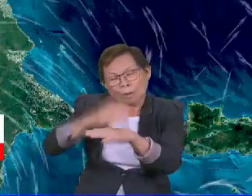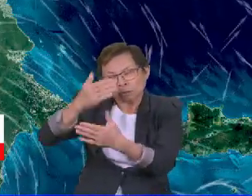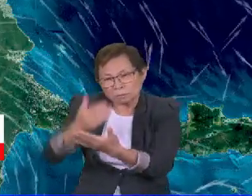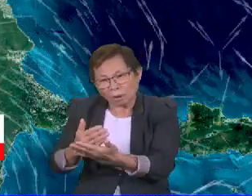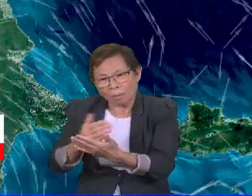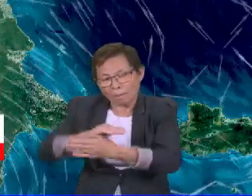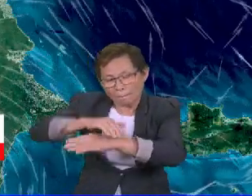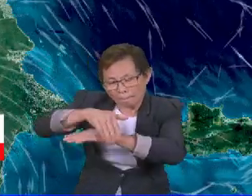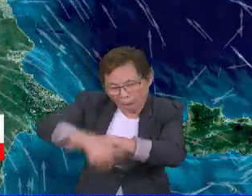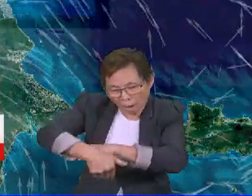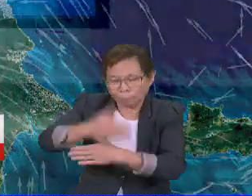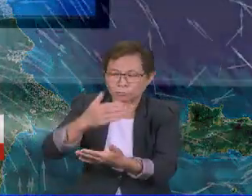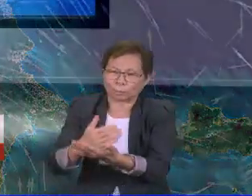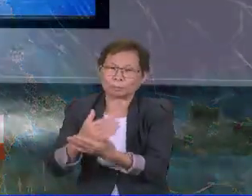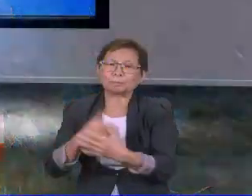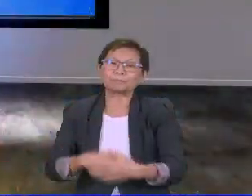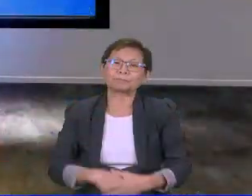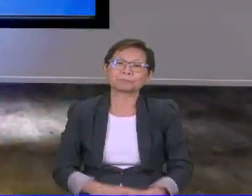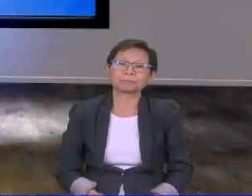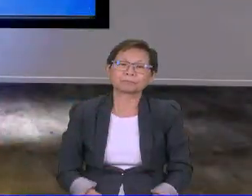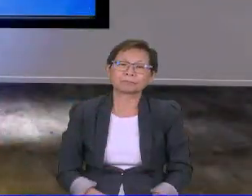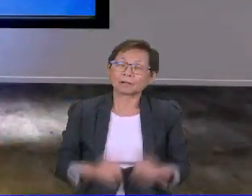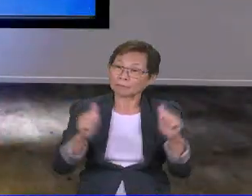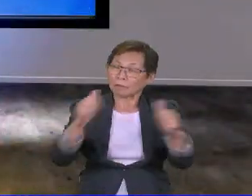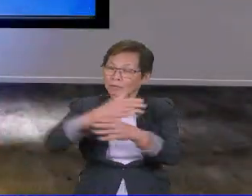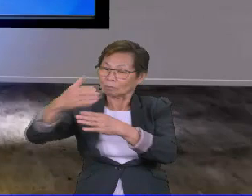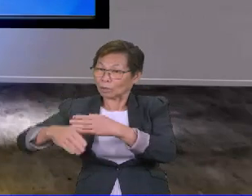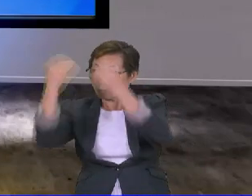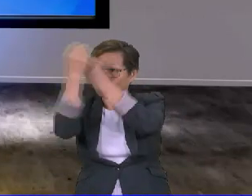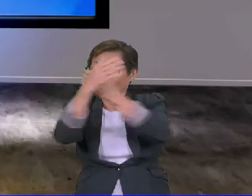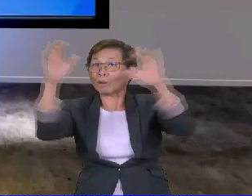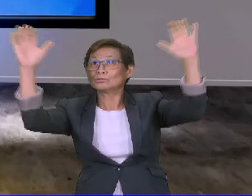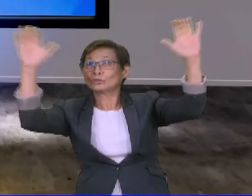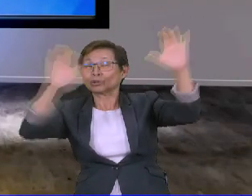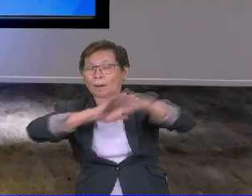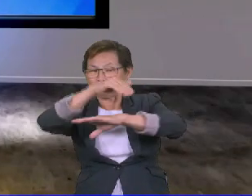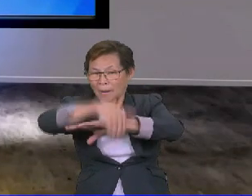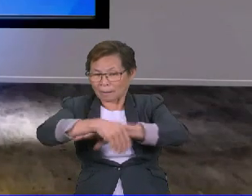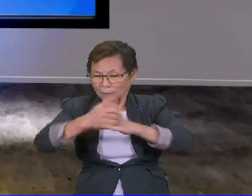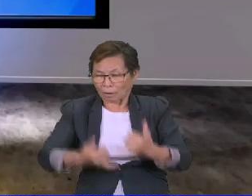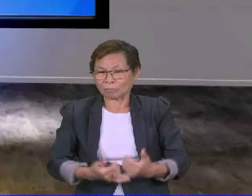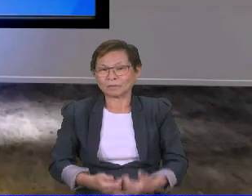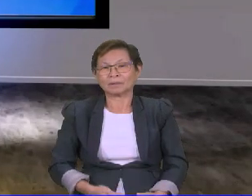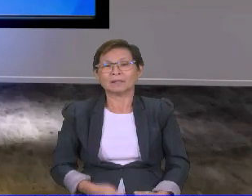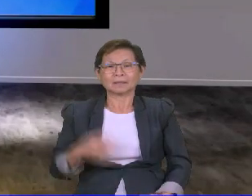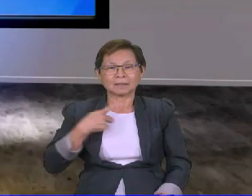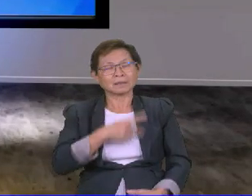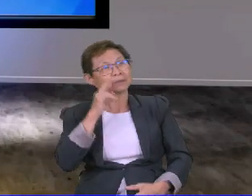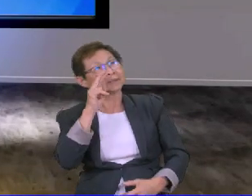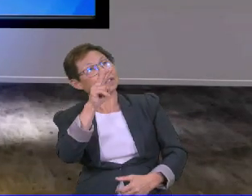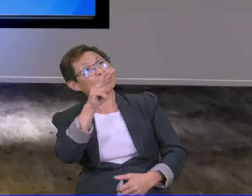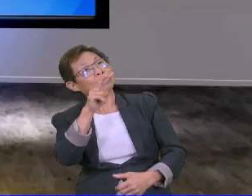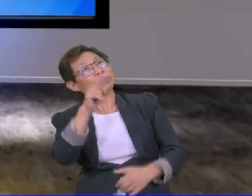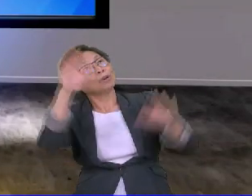pulih menjelang lewat malam nanti. Baiklah, sekian saja informasi cuaca pada malam ini. Sebelum berpisah, kita ikuti